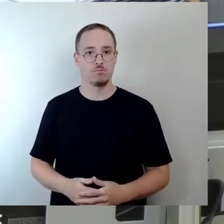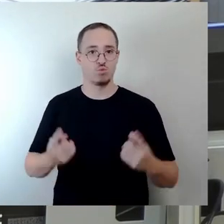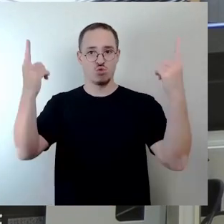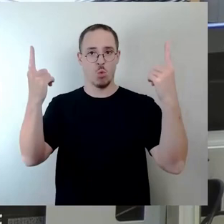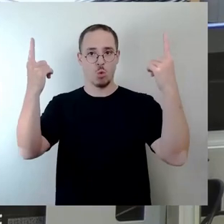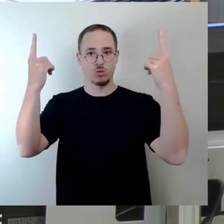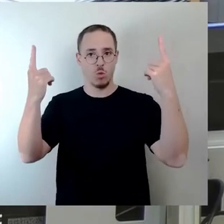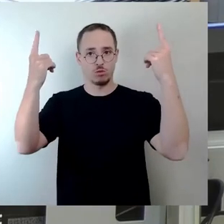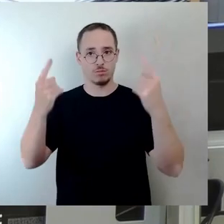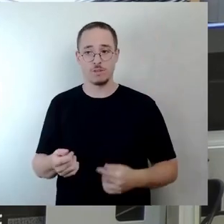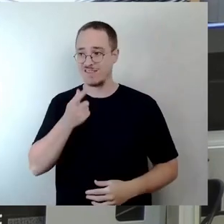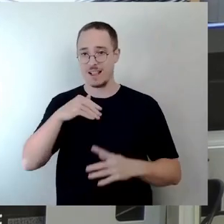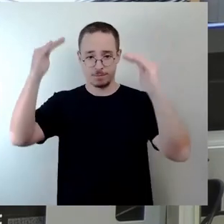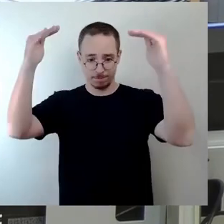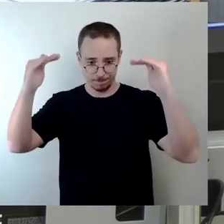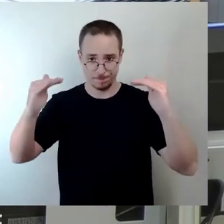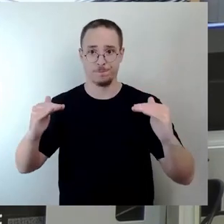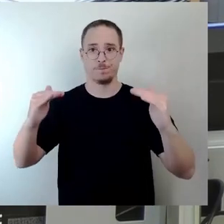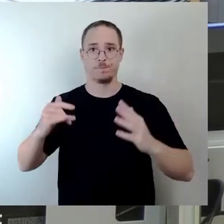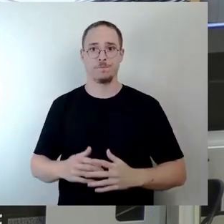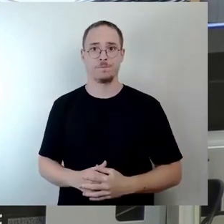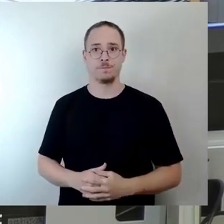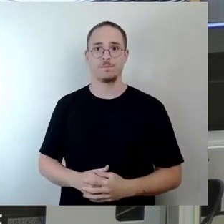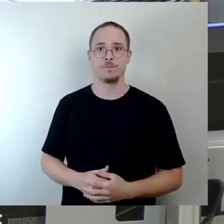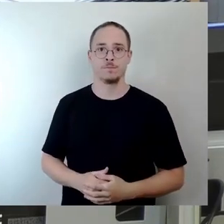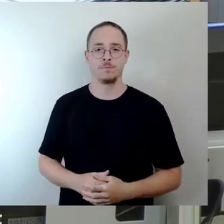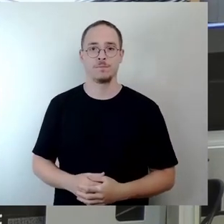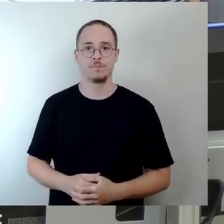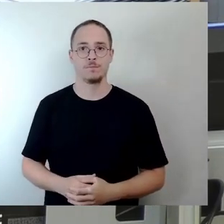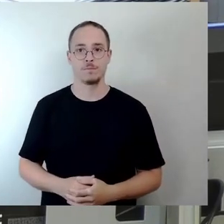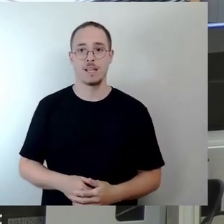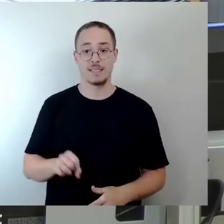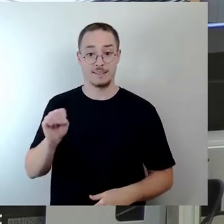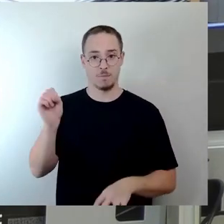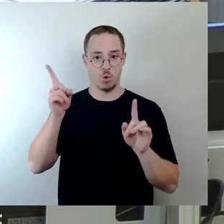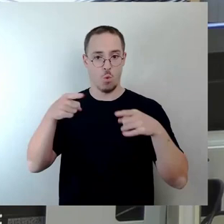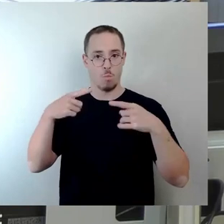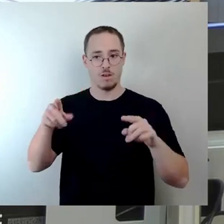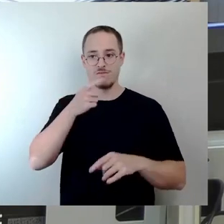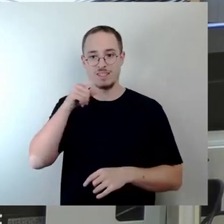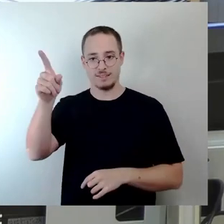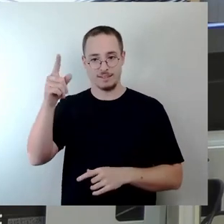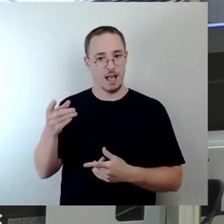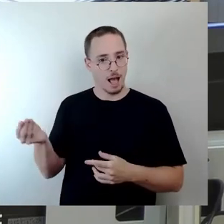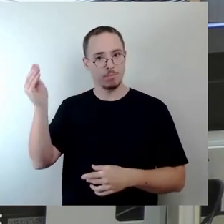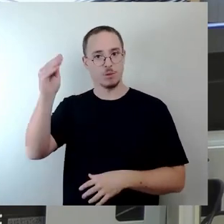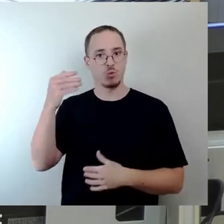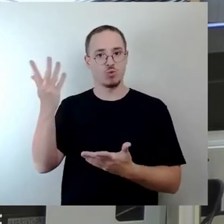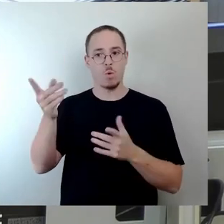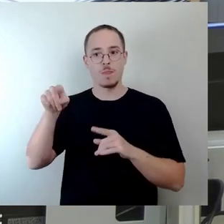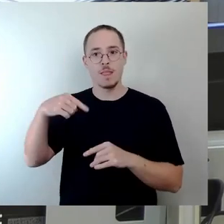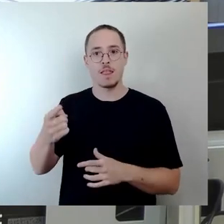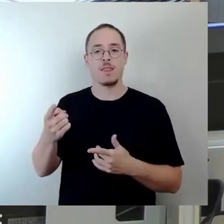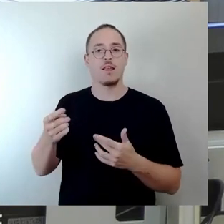einen Anbau an die Semberober bekommen, der es ermöglicht, die Funktionsgebäude zu sanieren. Daran sind wir uns vollkommen einig.